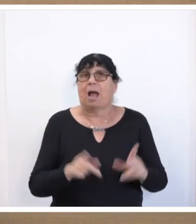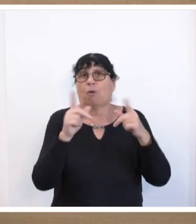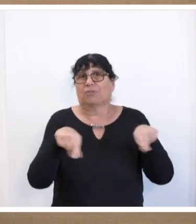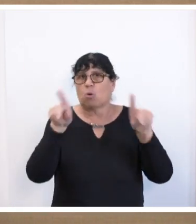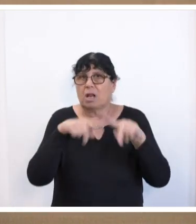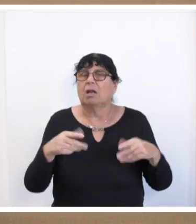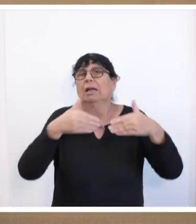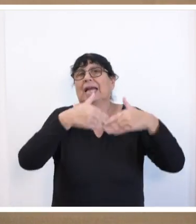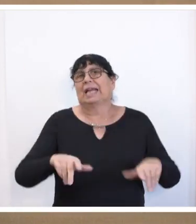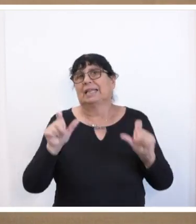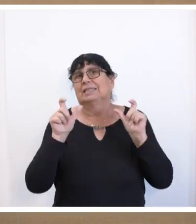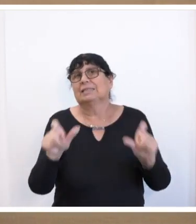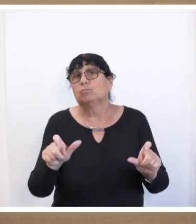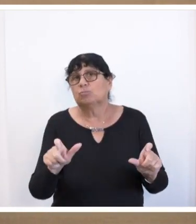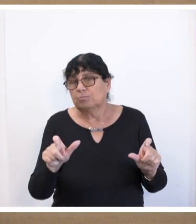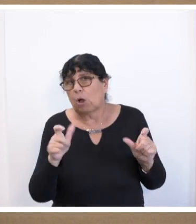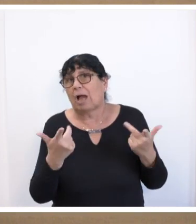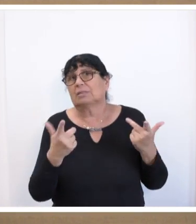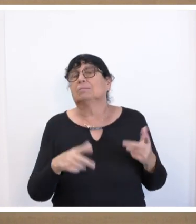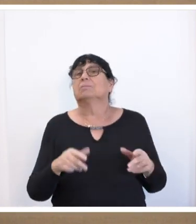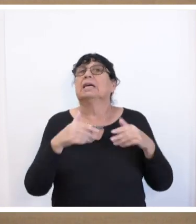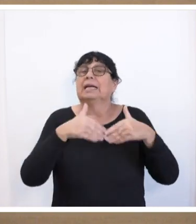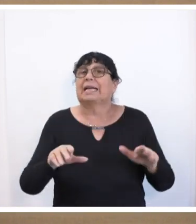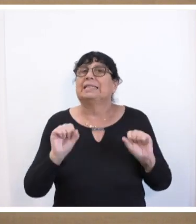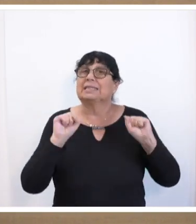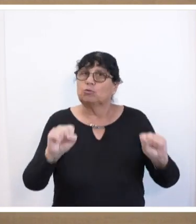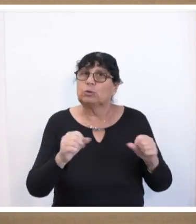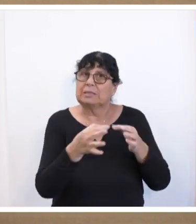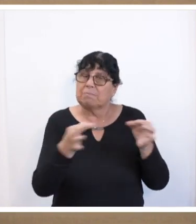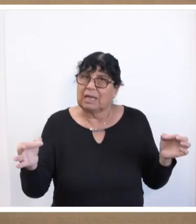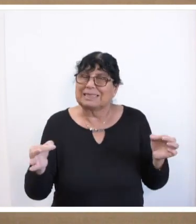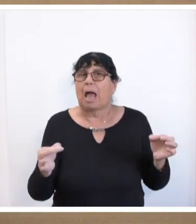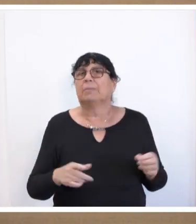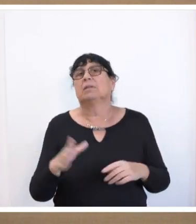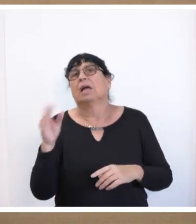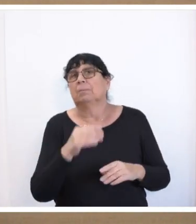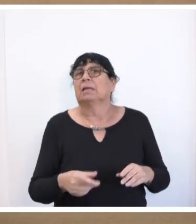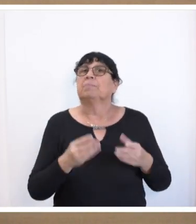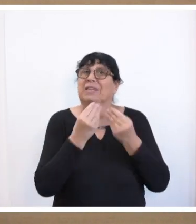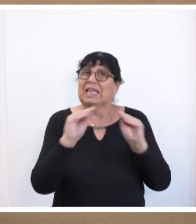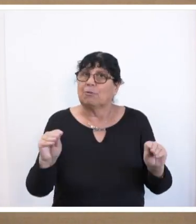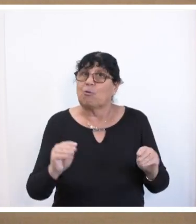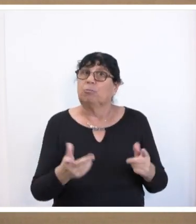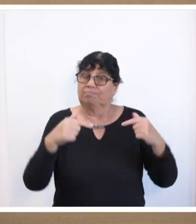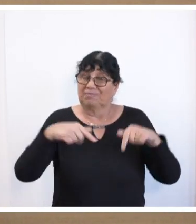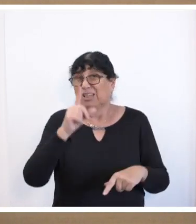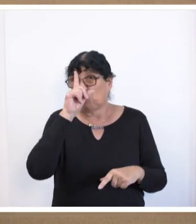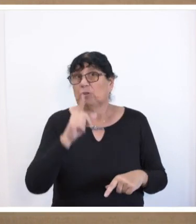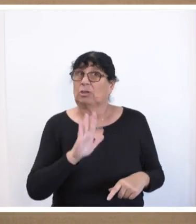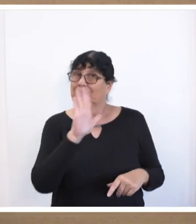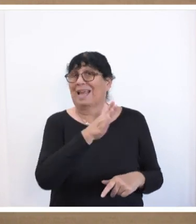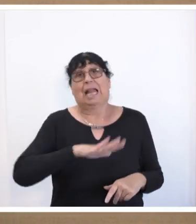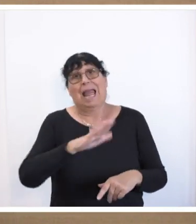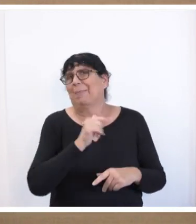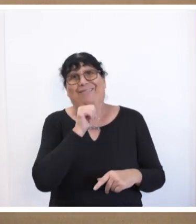Grenzschutzmaßnahmen zu See und zu Land mit der klaren unmissverständlichen Botschaft, auf keinen Fall werden sie Deutschland zu ihrer Heimat